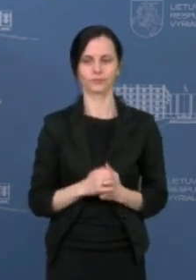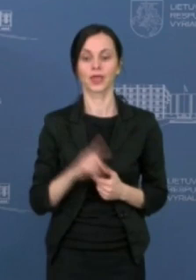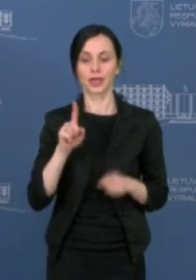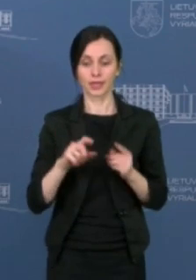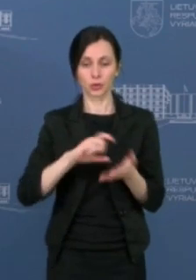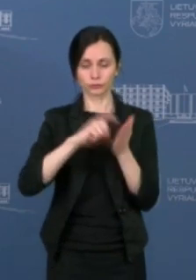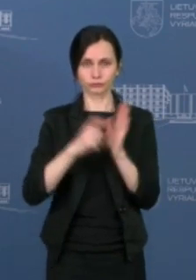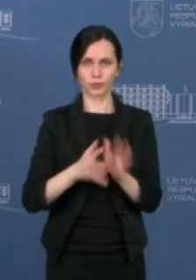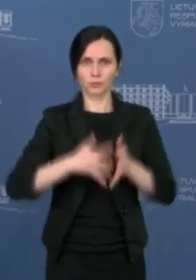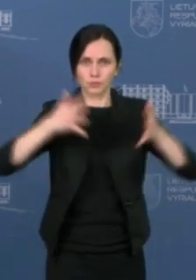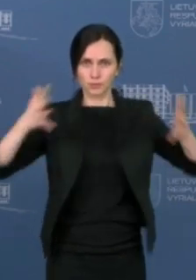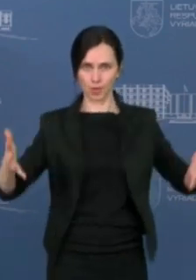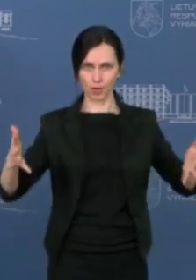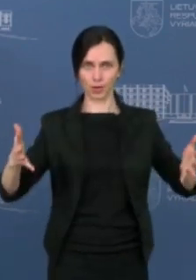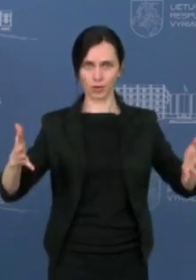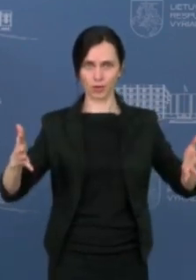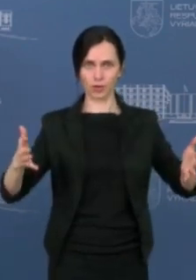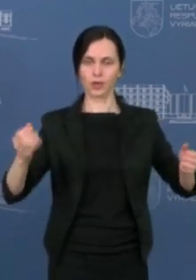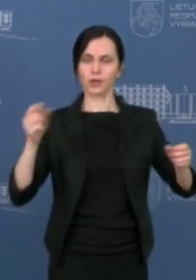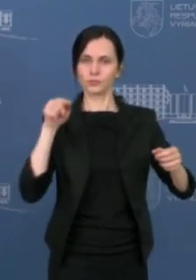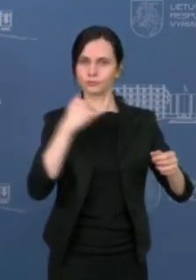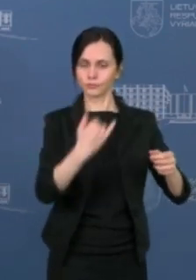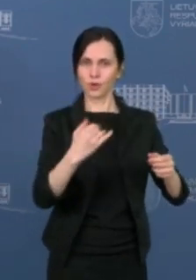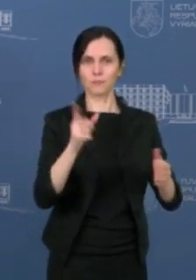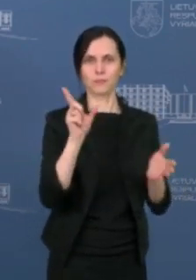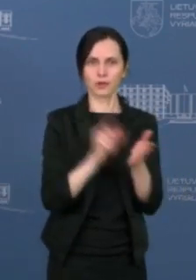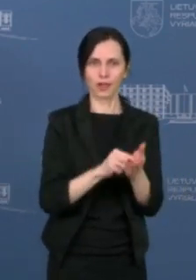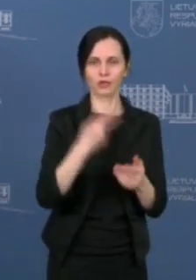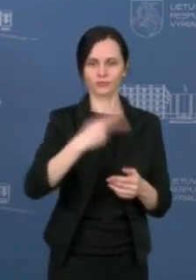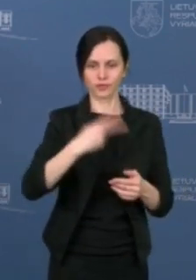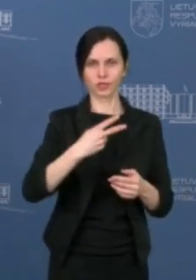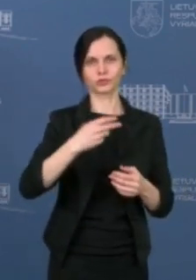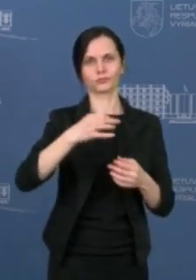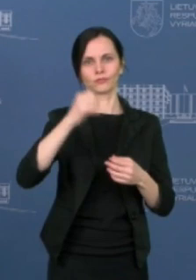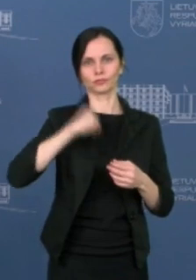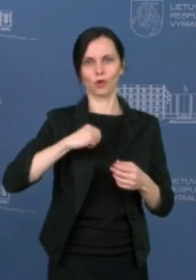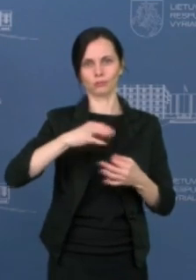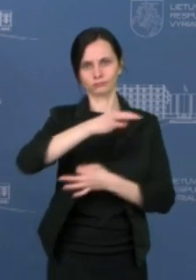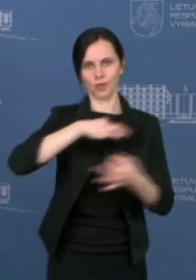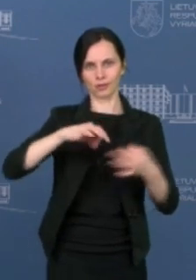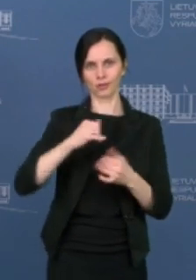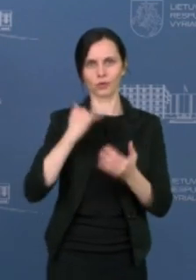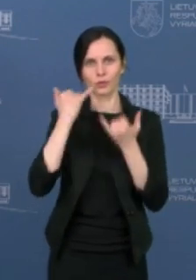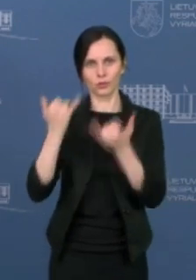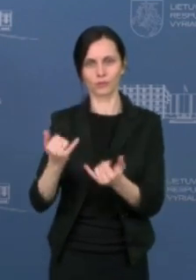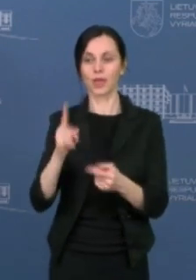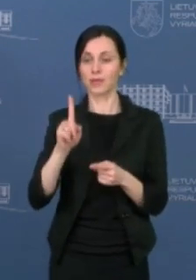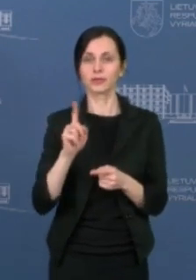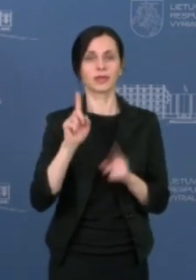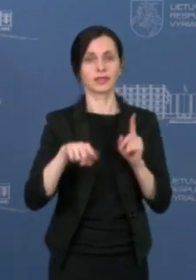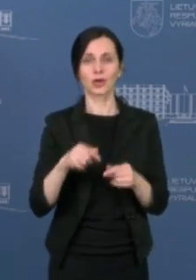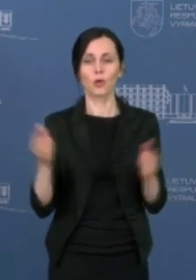patalpos yra didesnės, jūs turite, na, skirti 20 kvadratinių metrų žmogui. Bet jeigu jūsų patalpos yra